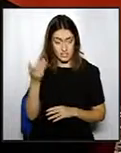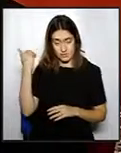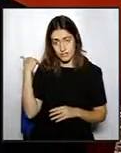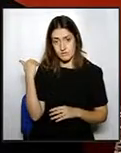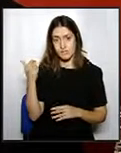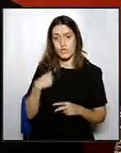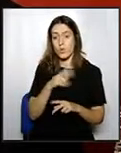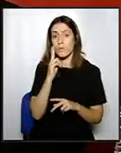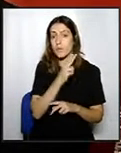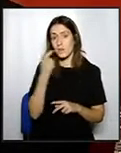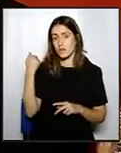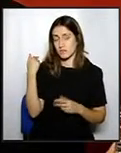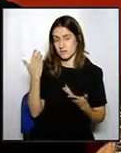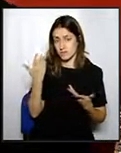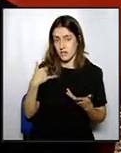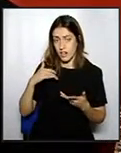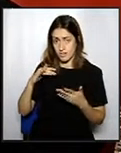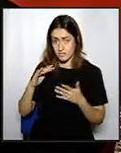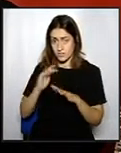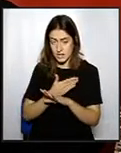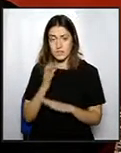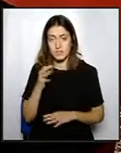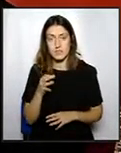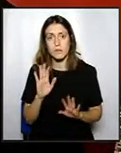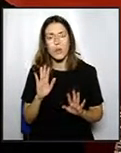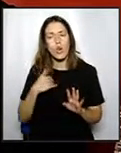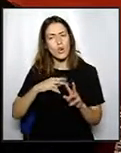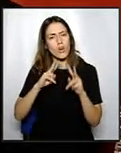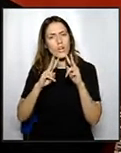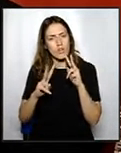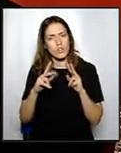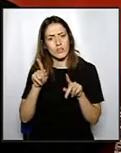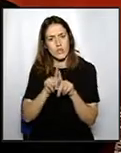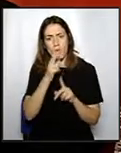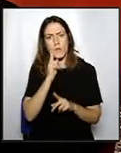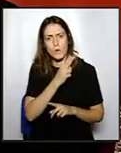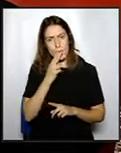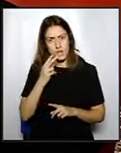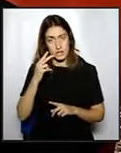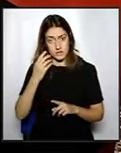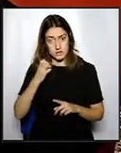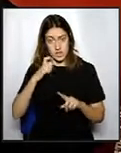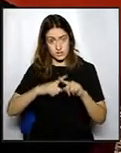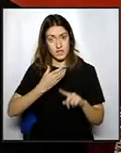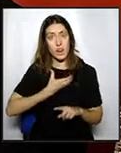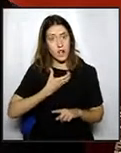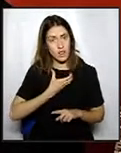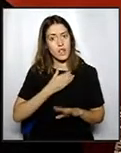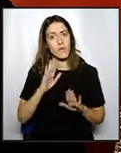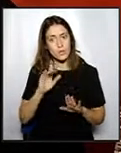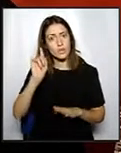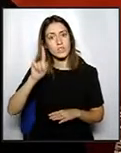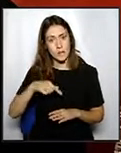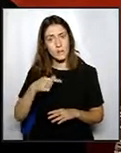un compromís, però jo podria parlar que tan sols va ser un compromís de l'alcalde, sinó que això també s'hi havia referit l'anterior